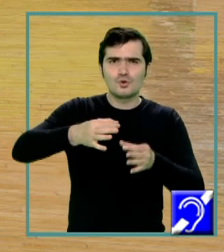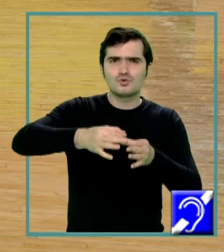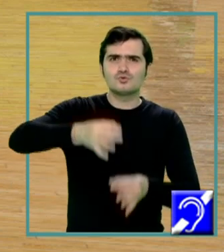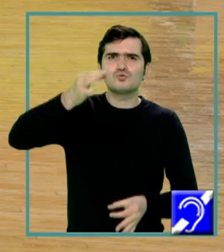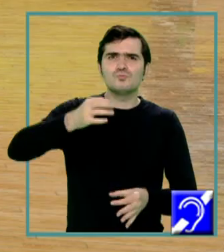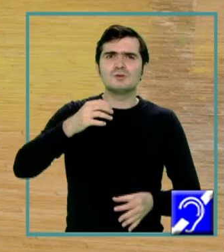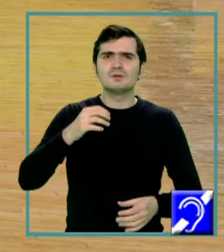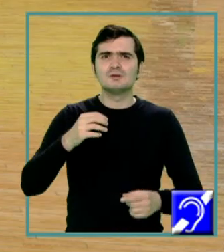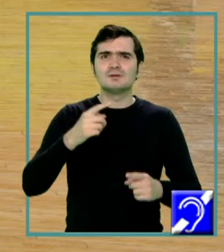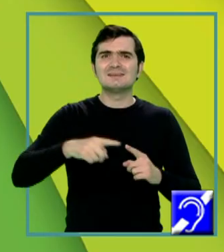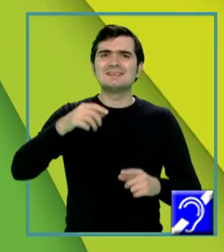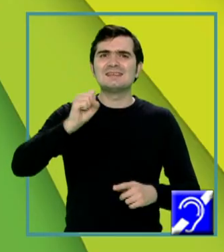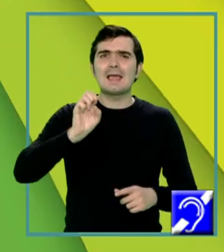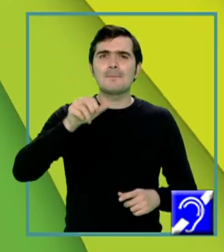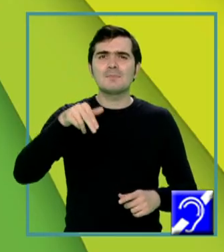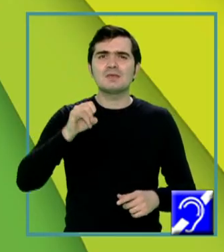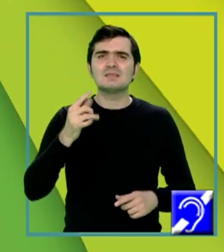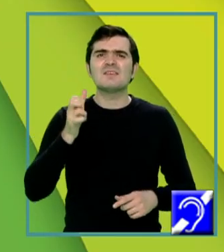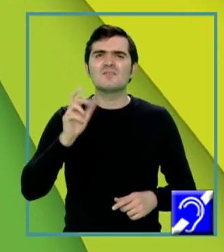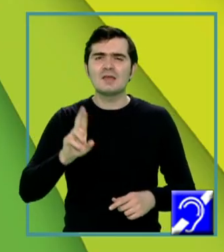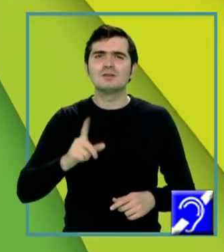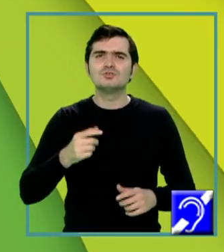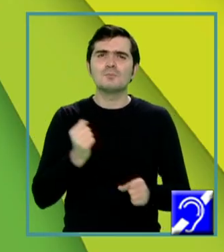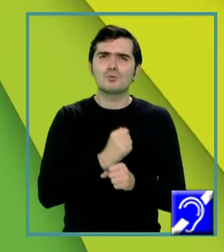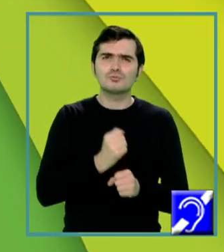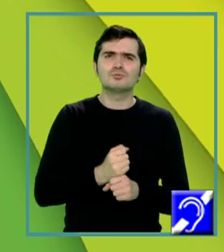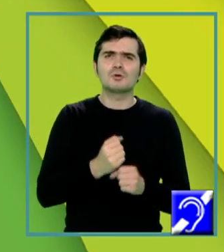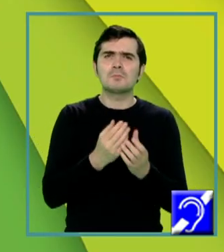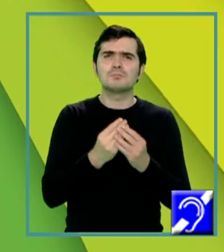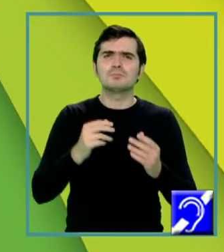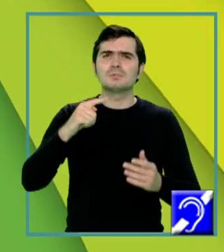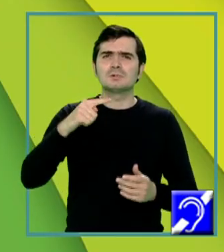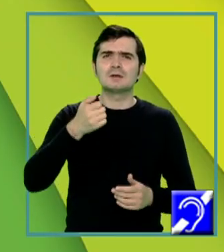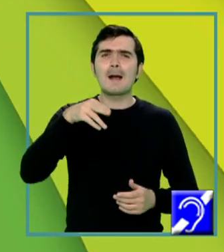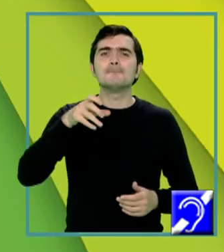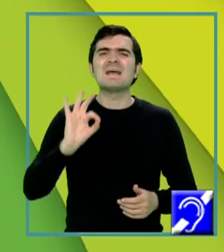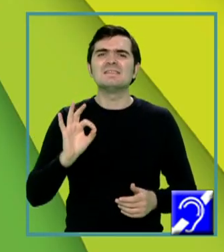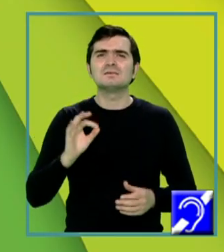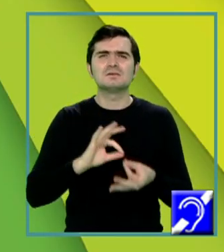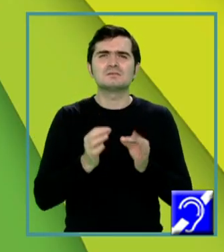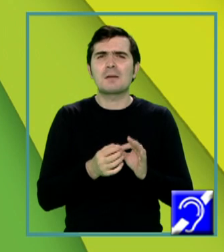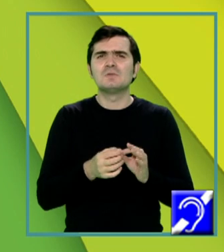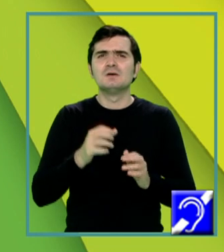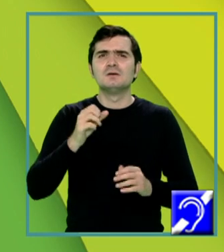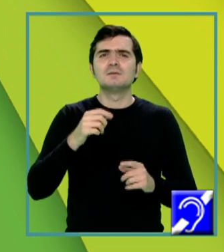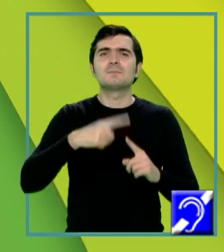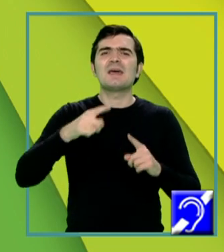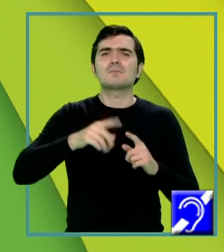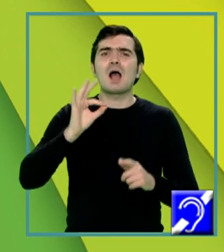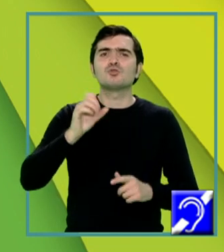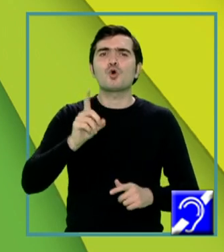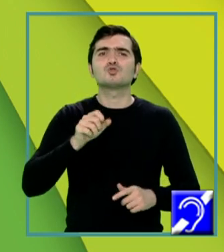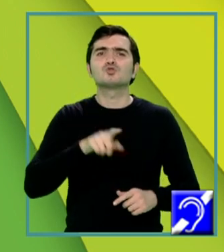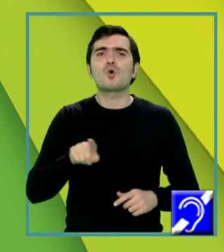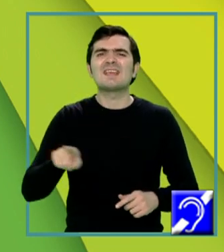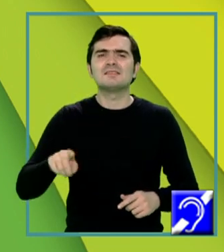seminiferi contorți, producând, determinând, producția de gameți, adică de spermatozoizi. Aceasta este